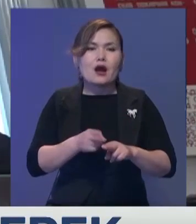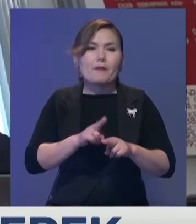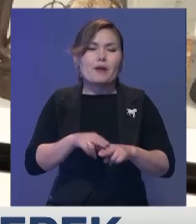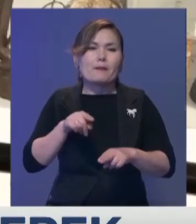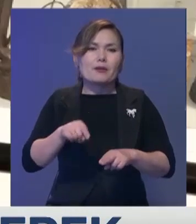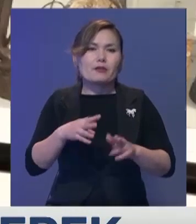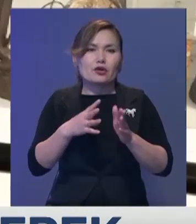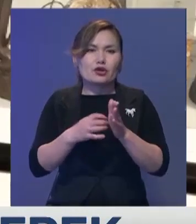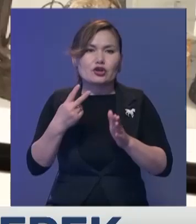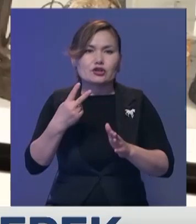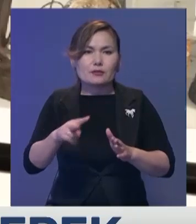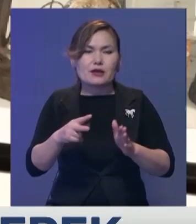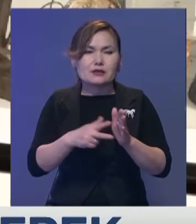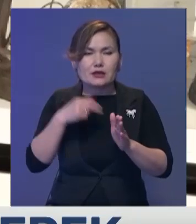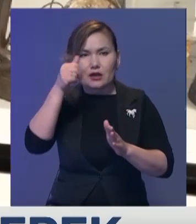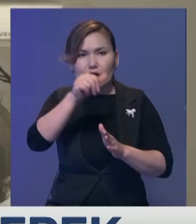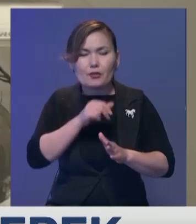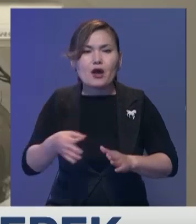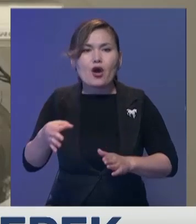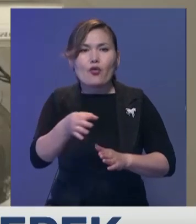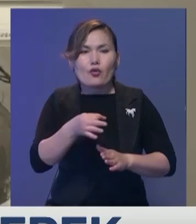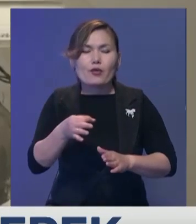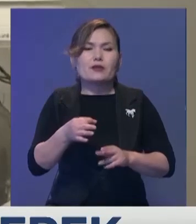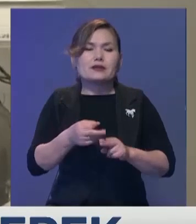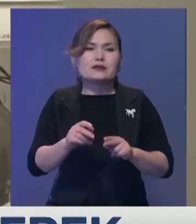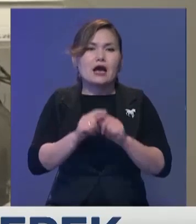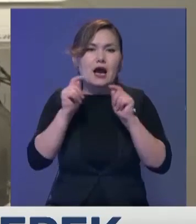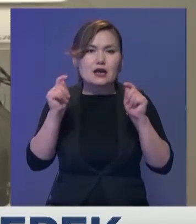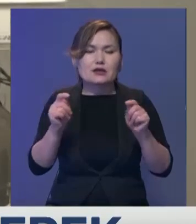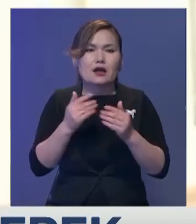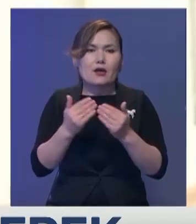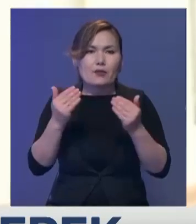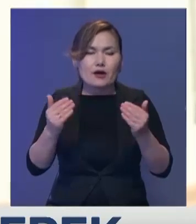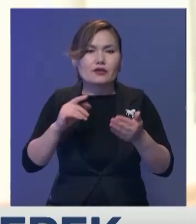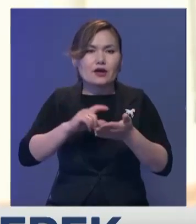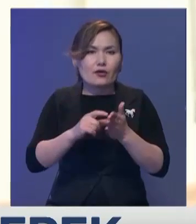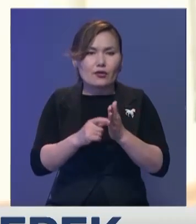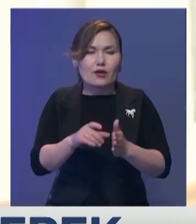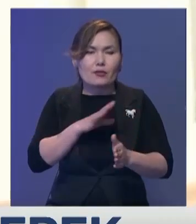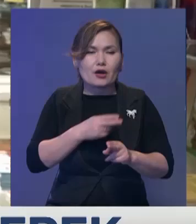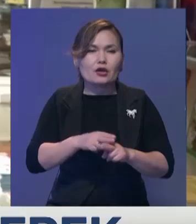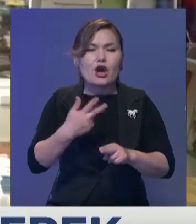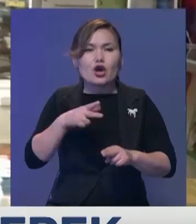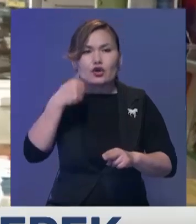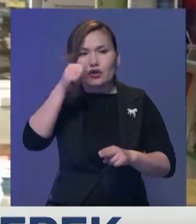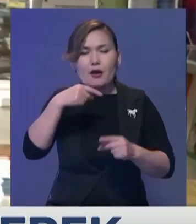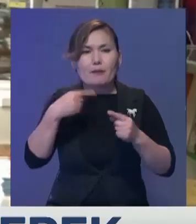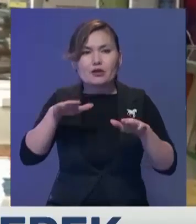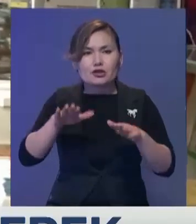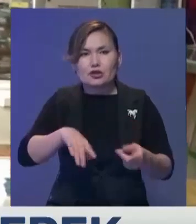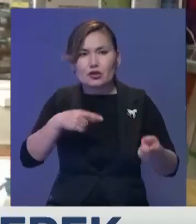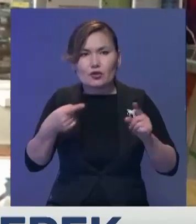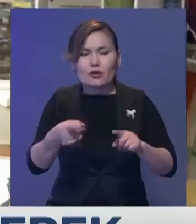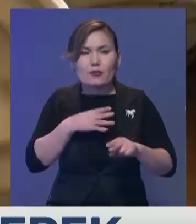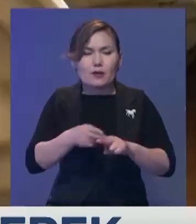1928 жылы обыста ашылған алғашқы өрт сөндіру бөлімшесінің ғимаратында болған. Өш жыл бұрын басқа жерге көшірілген.